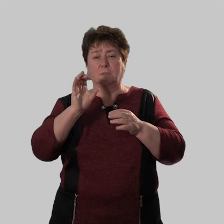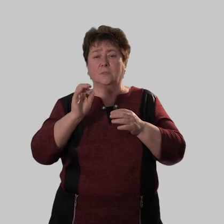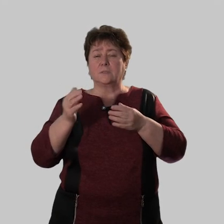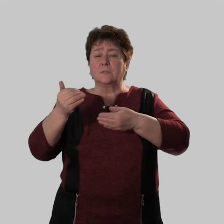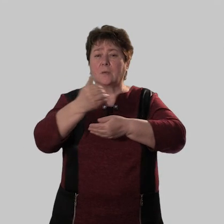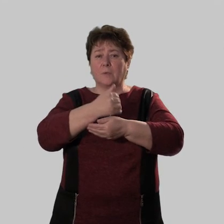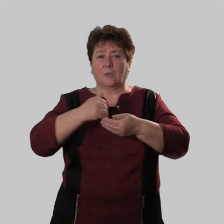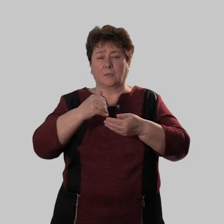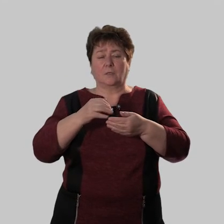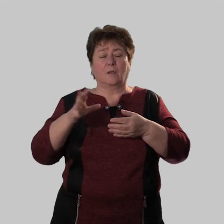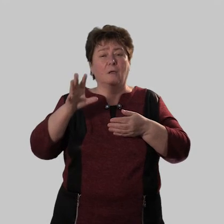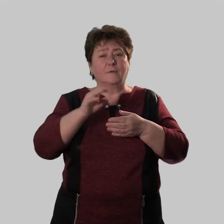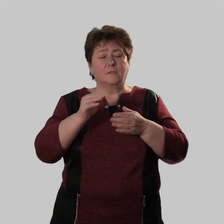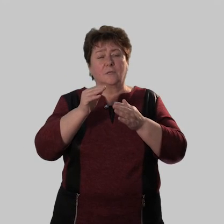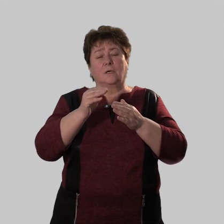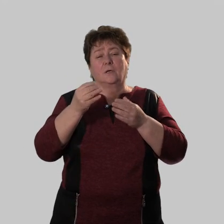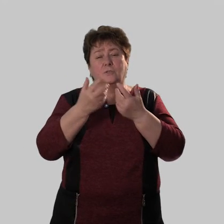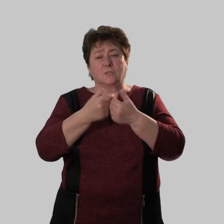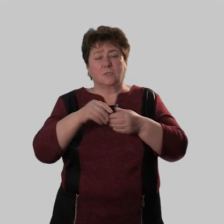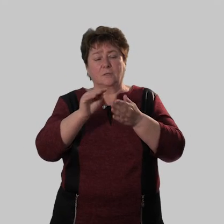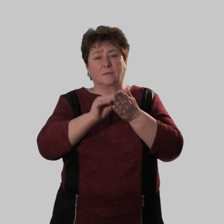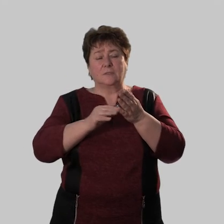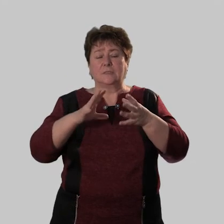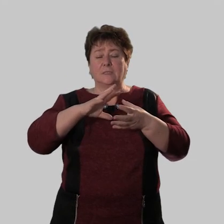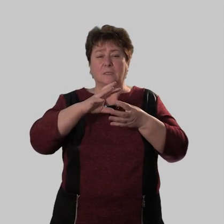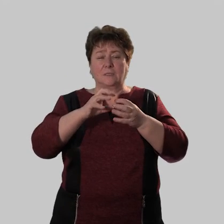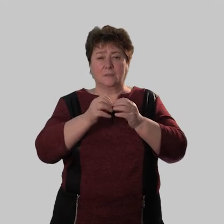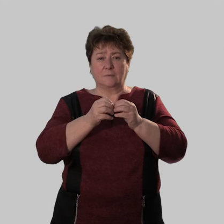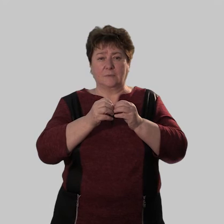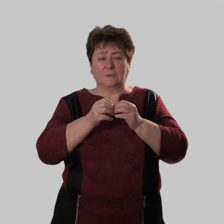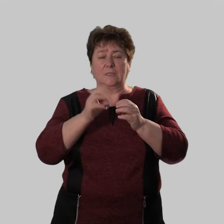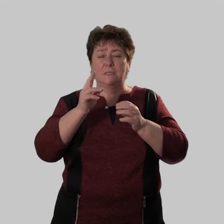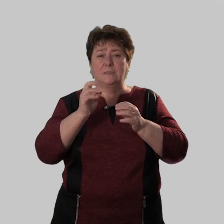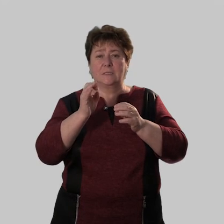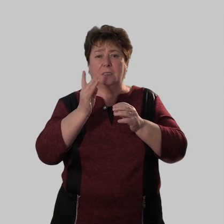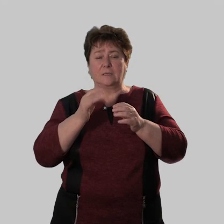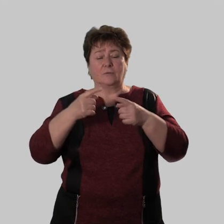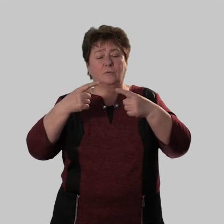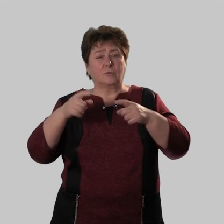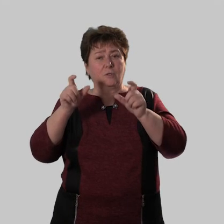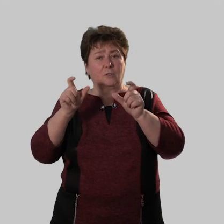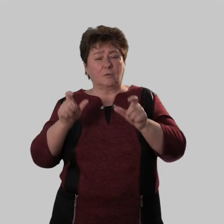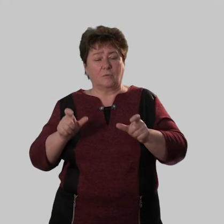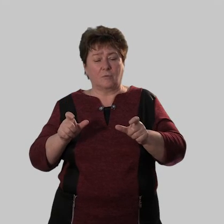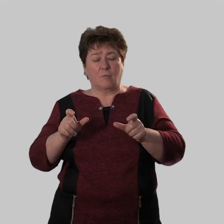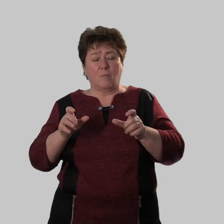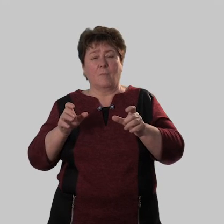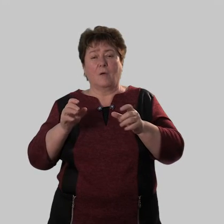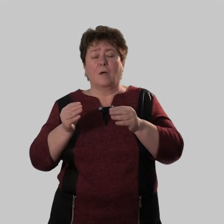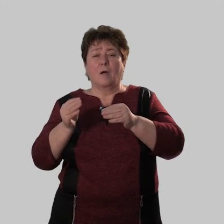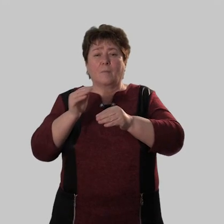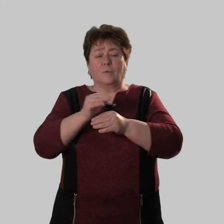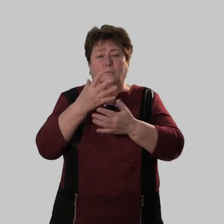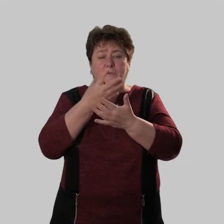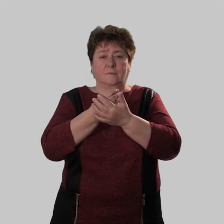все выписаны нами числительные являются целыми поэтому для двух других групп мы